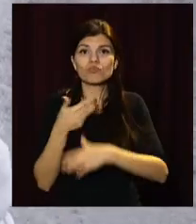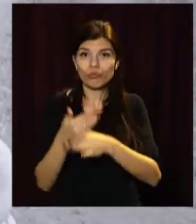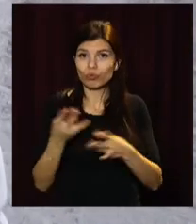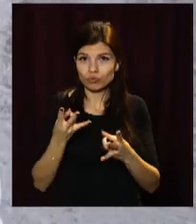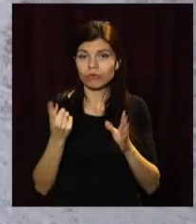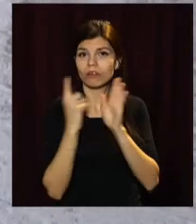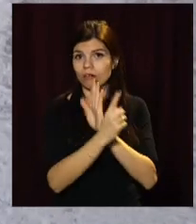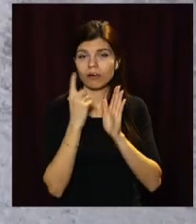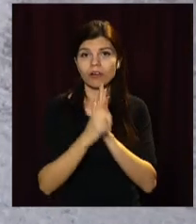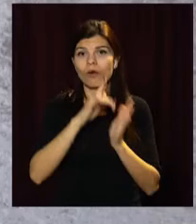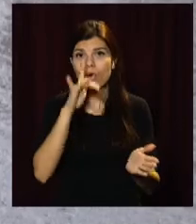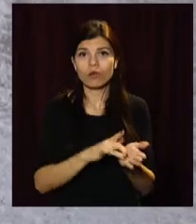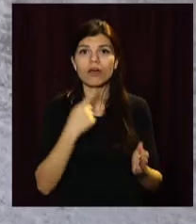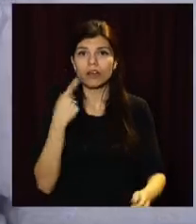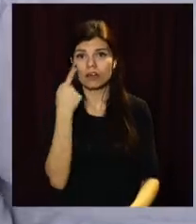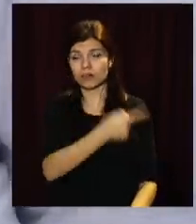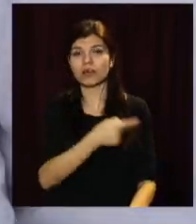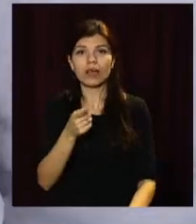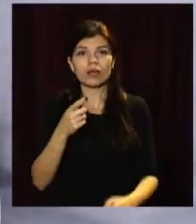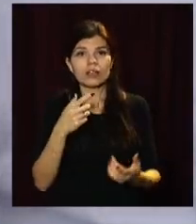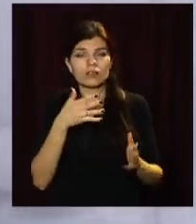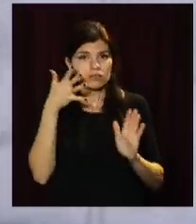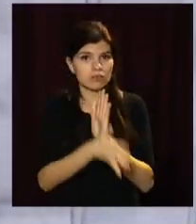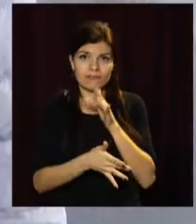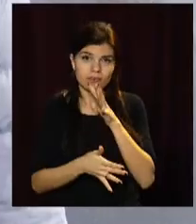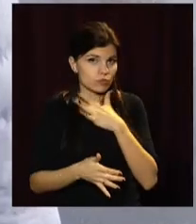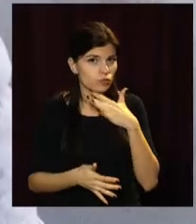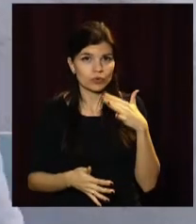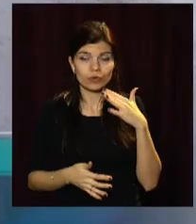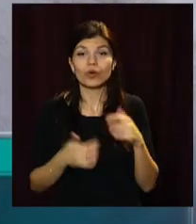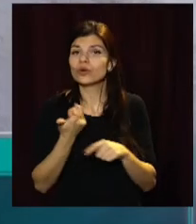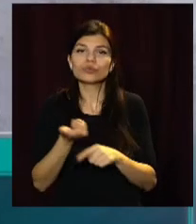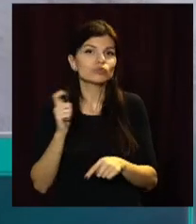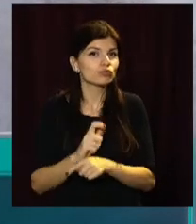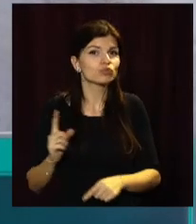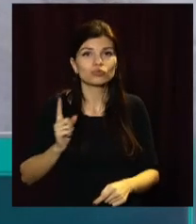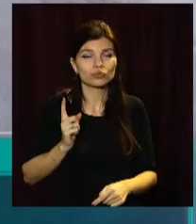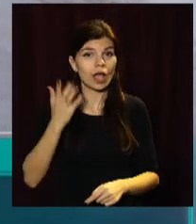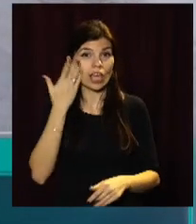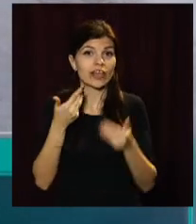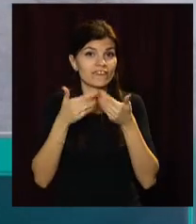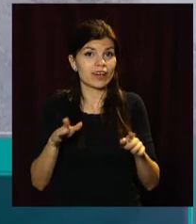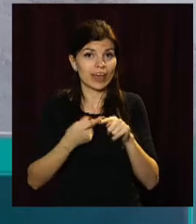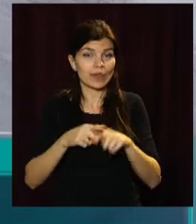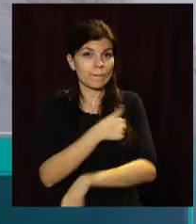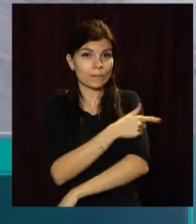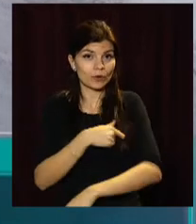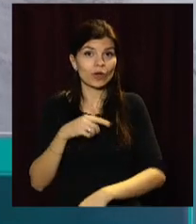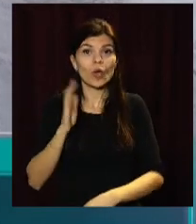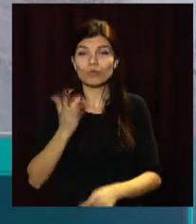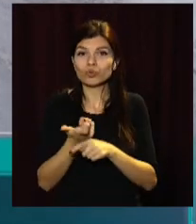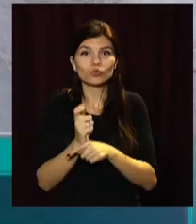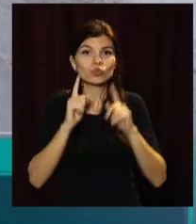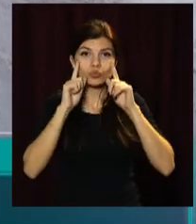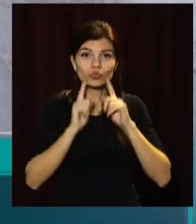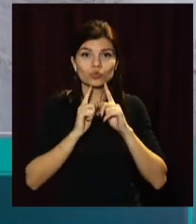зараз їздить до середмістя. На це змушена витрачати чималу часу. Дуже чекаємо, коли відкриється ця поліклініка. Буде дуже